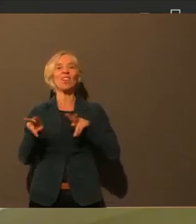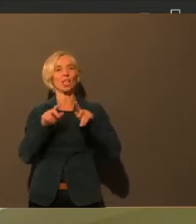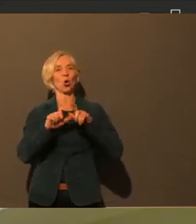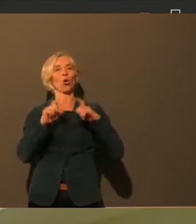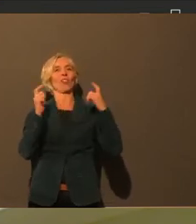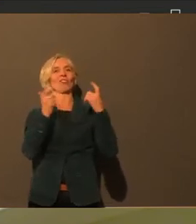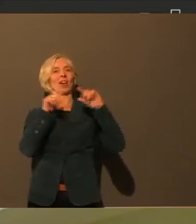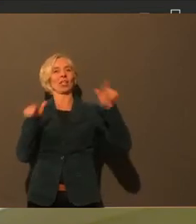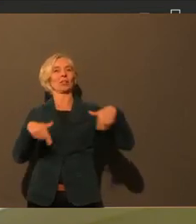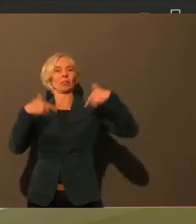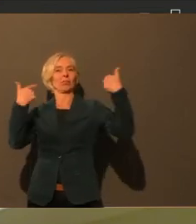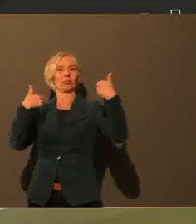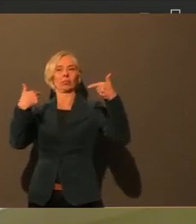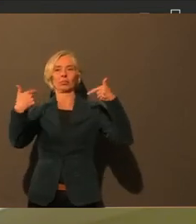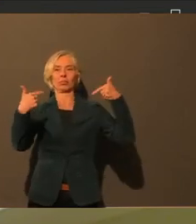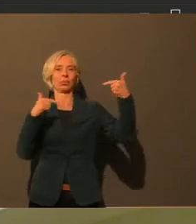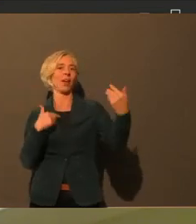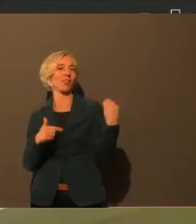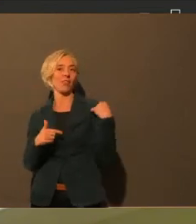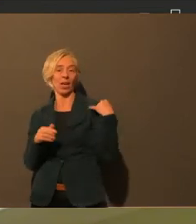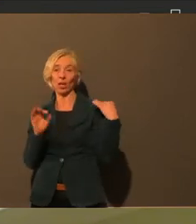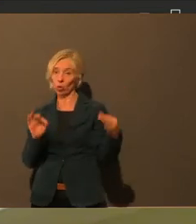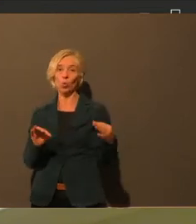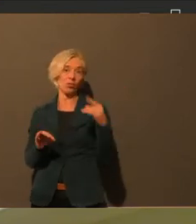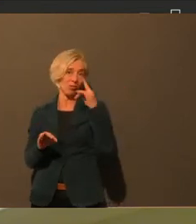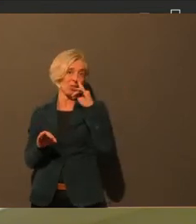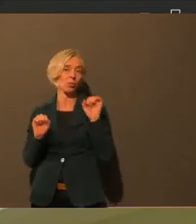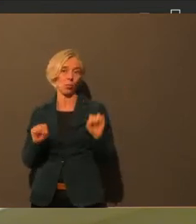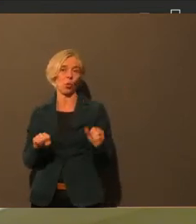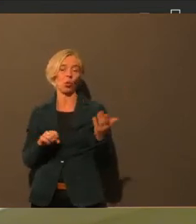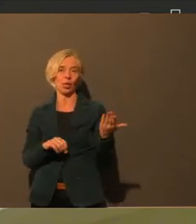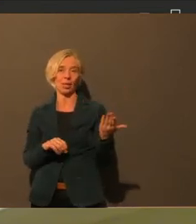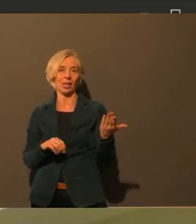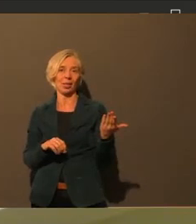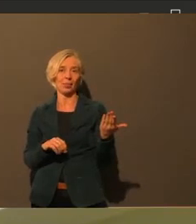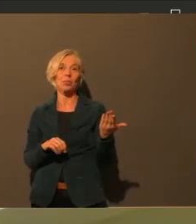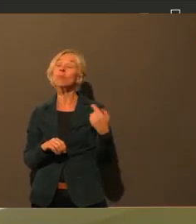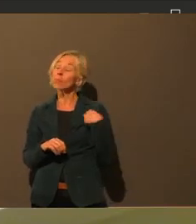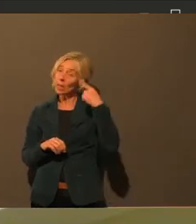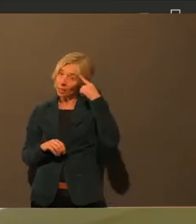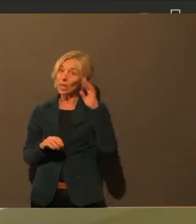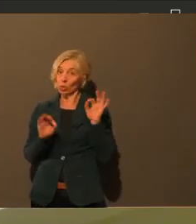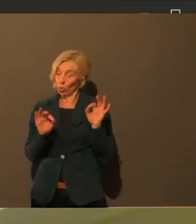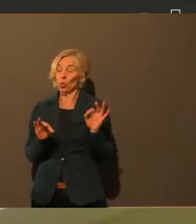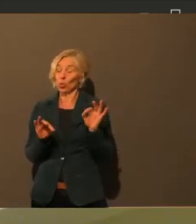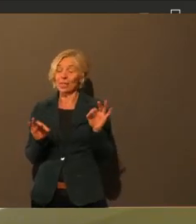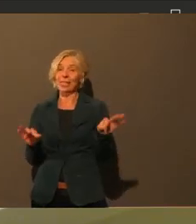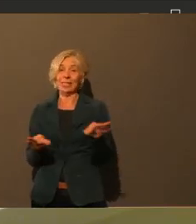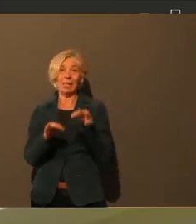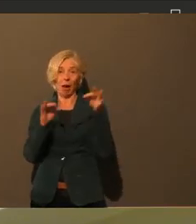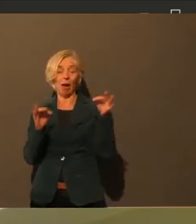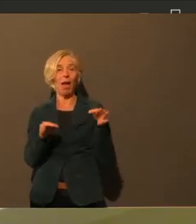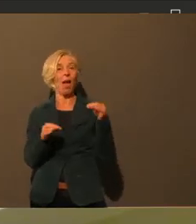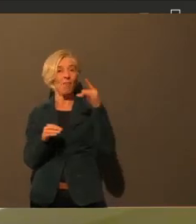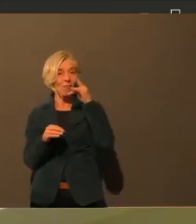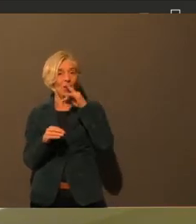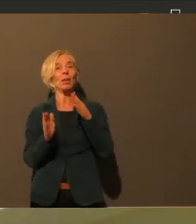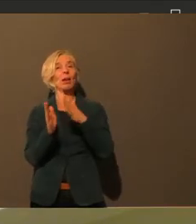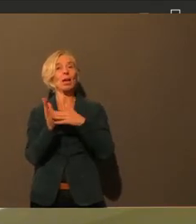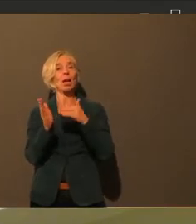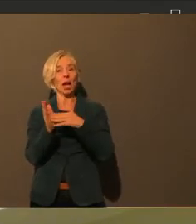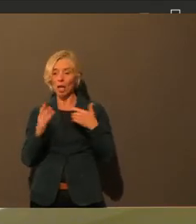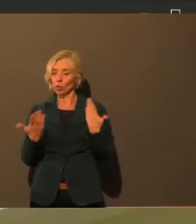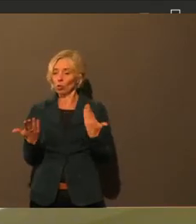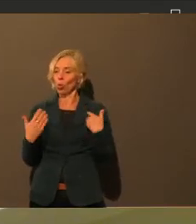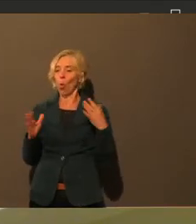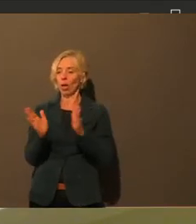den Schulen, in den Klassenzimmern zu ermöglichen. Ich glaube, das ist eine gute Geschichte. Das kommt auch gut an bei den Schülerinnen und Schülern, wenn man schon nicht